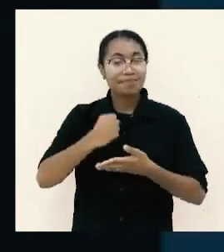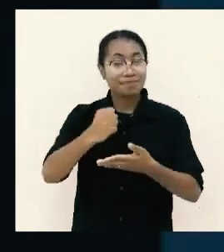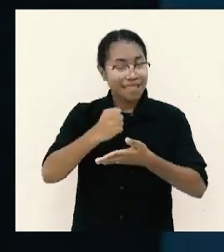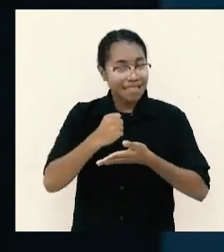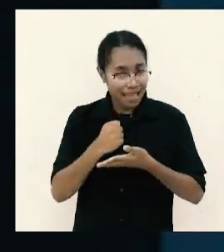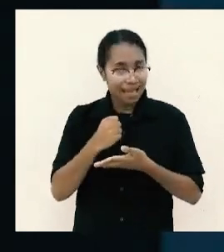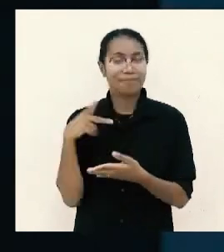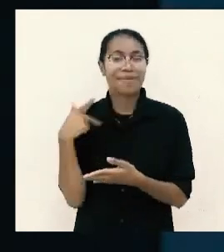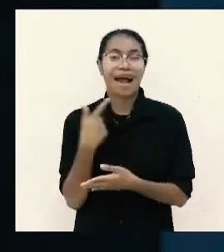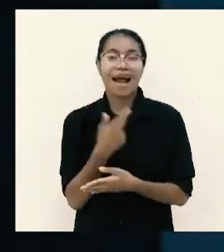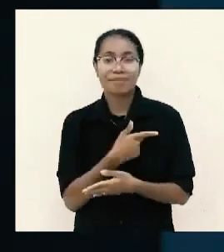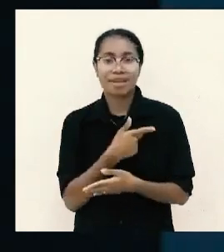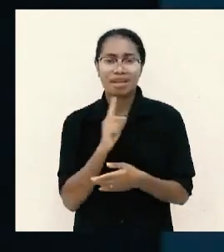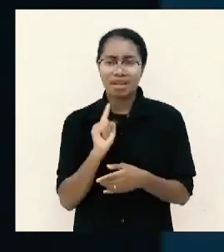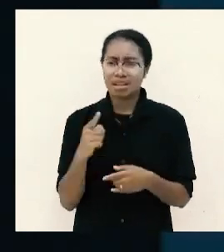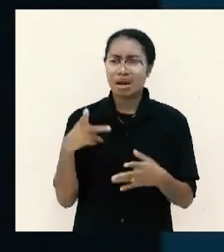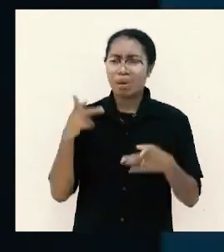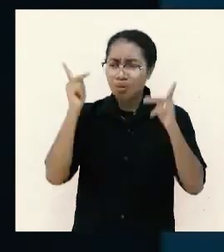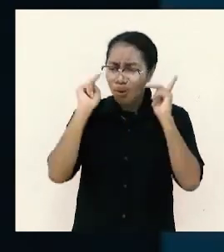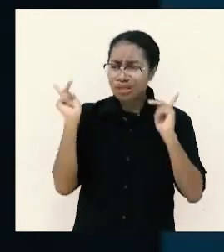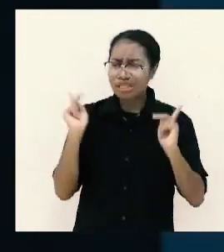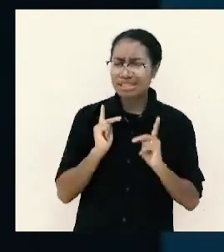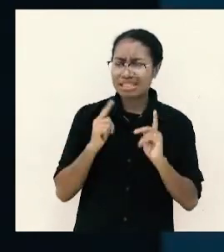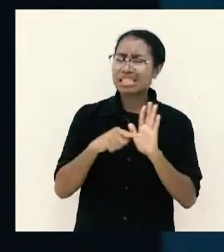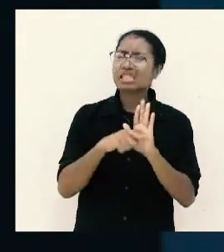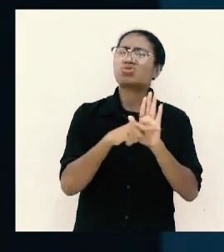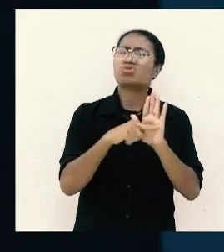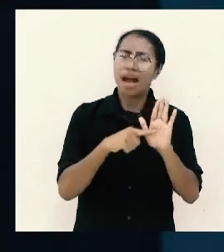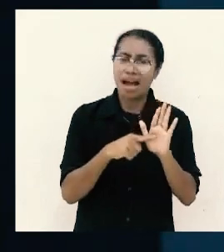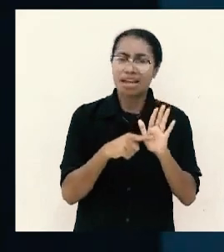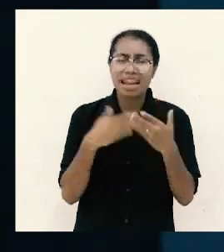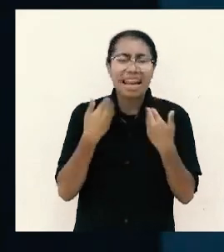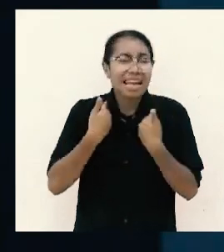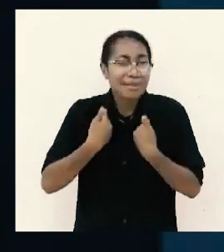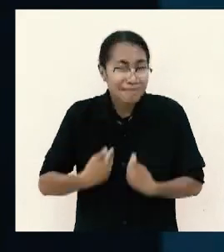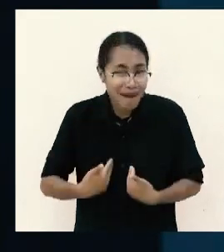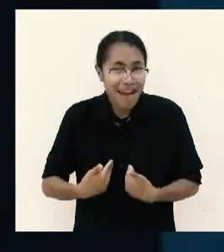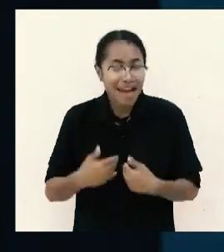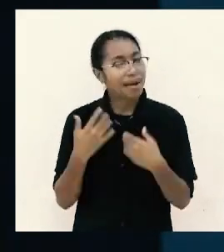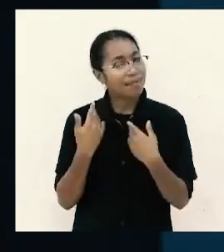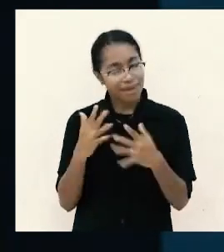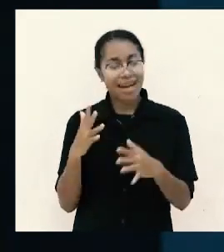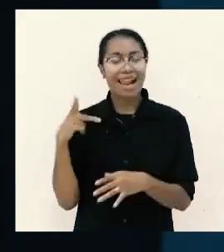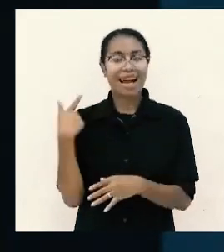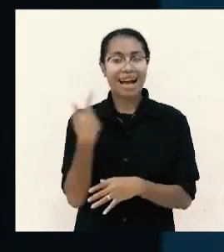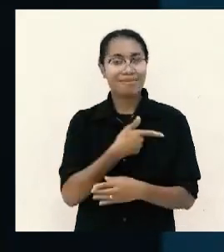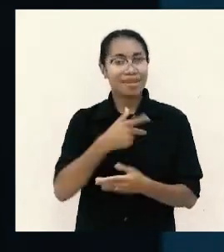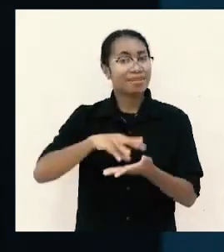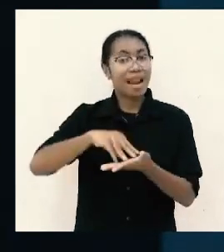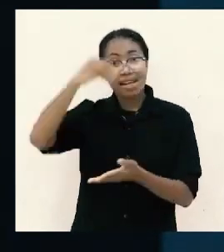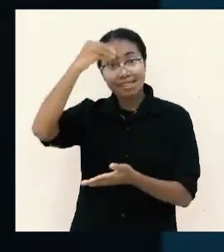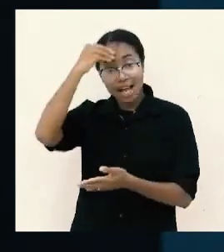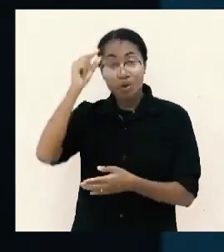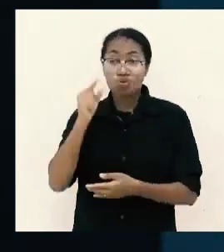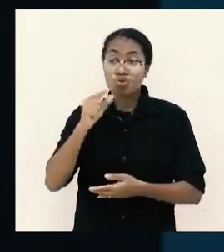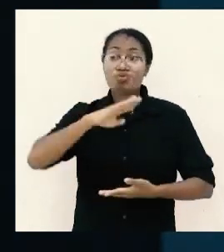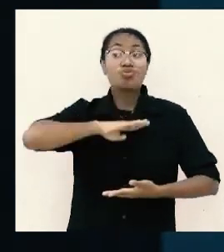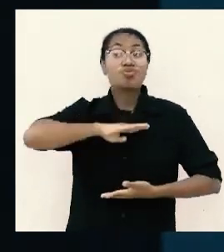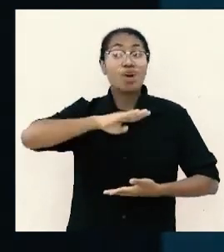ketika kami dalam keadaan kekurangan dan kelaparan biarlah kami belajar menjadi puas